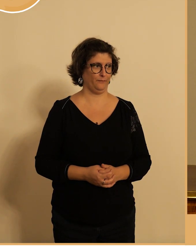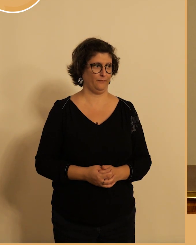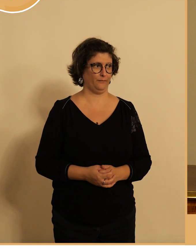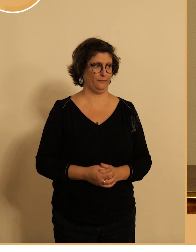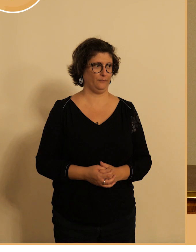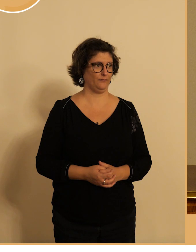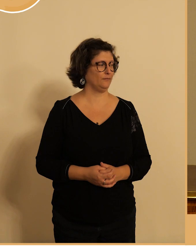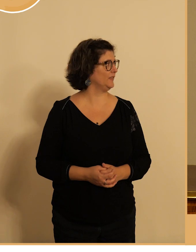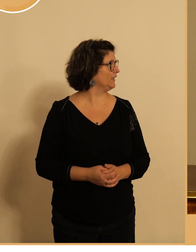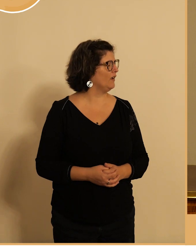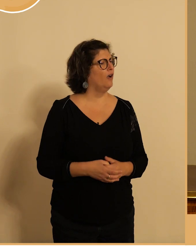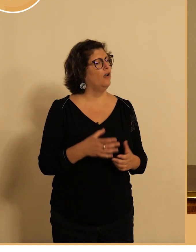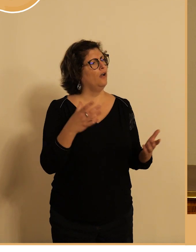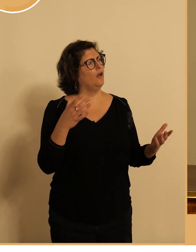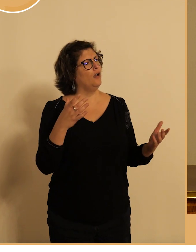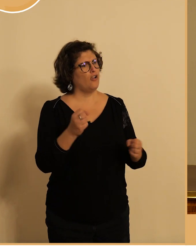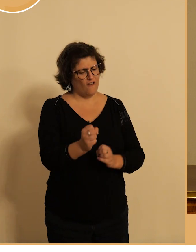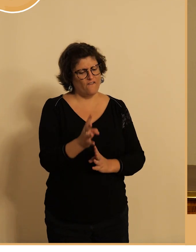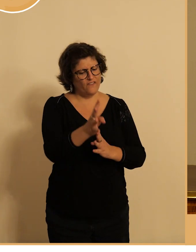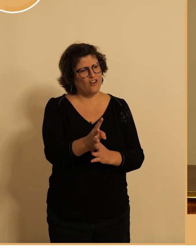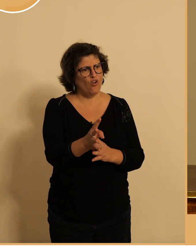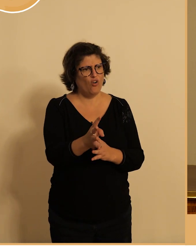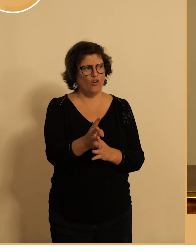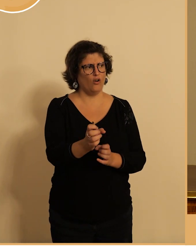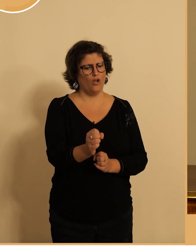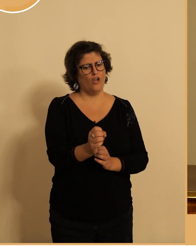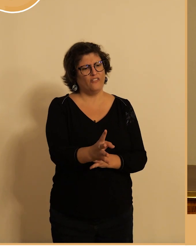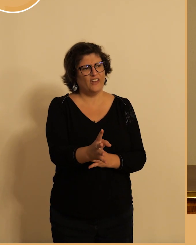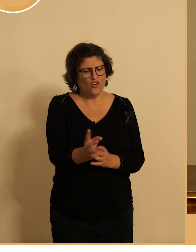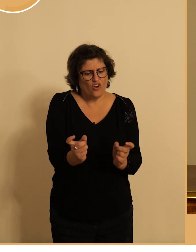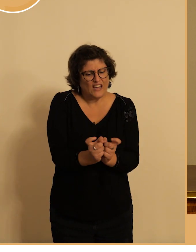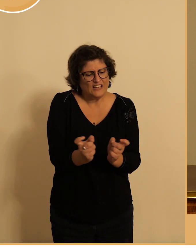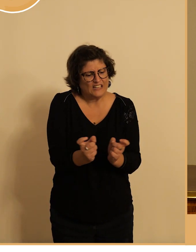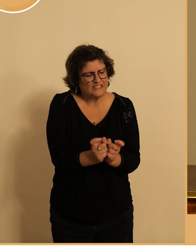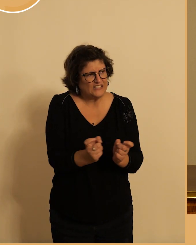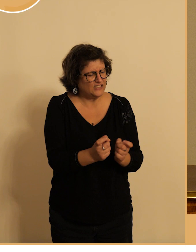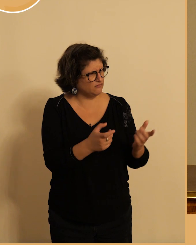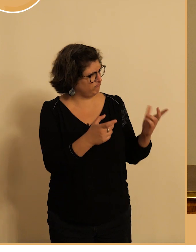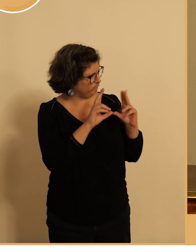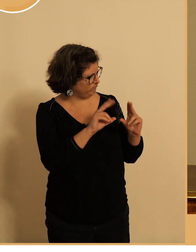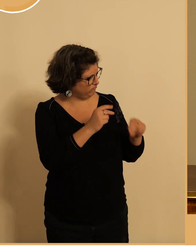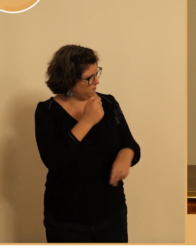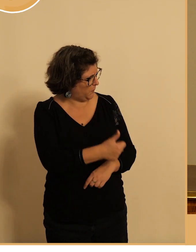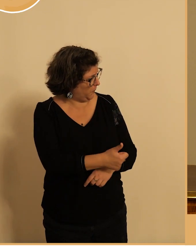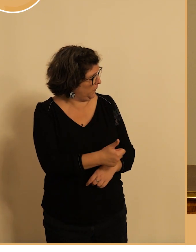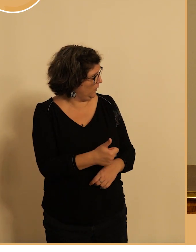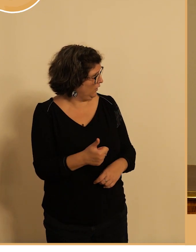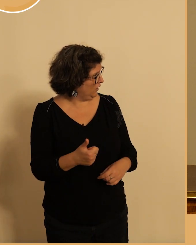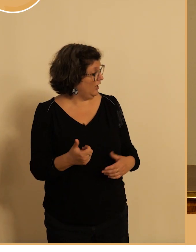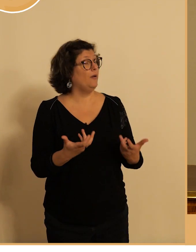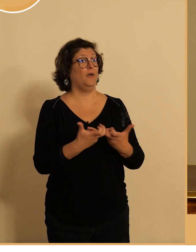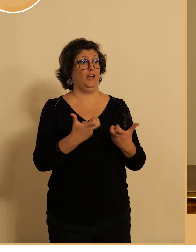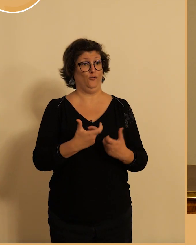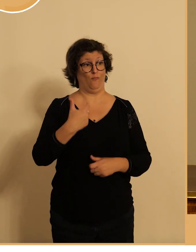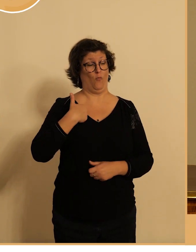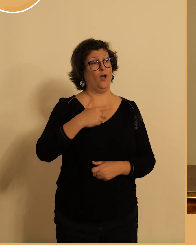vous n'avez pas beaucoup abordé le vélo électrique comment ça s'inscrit dans le paysage étant je suis venu de